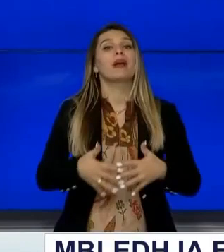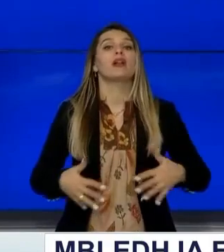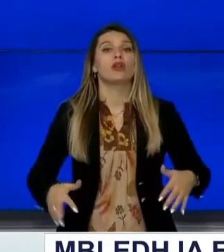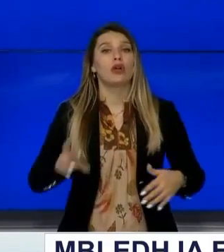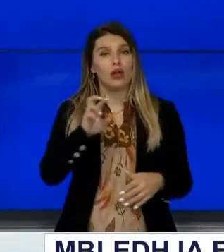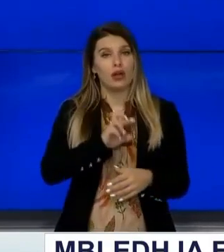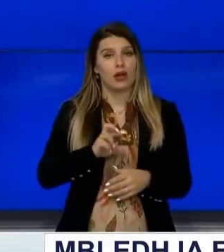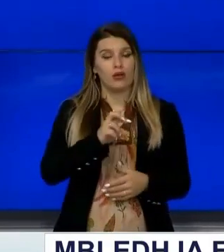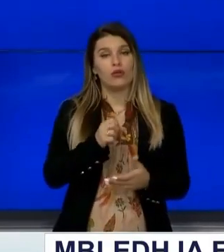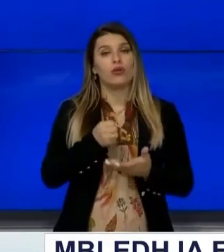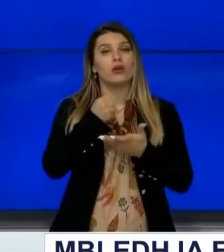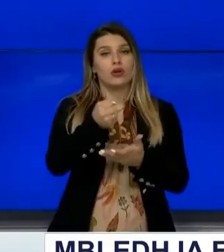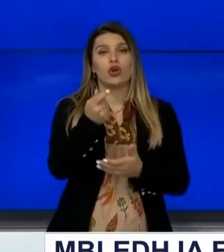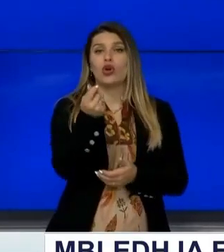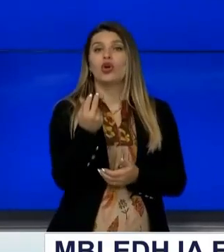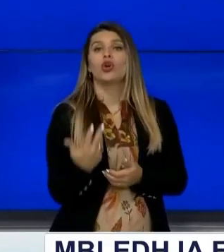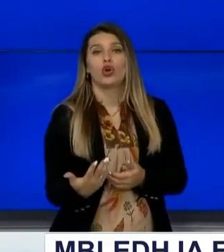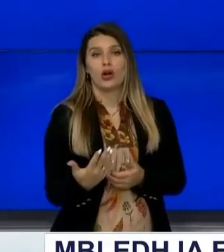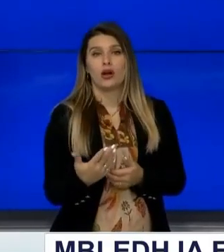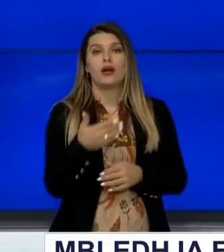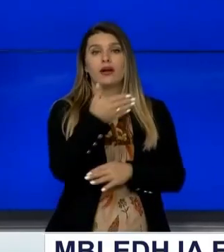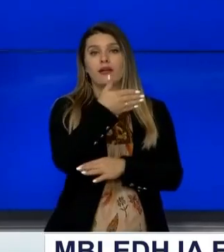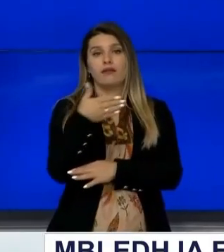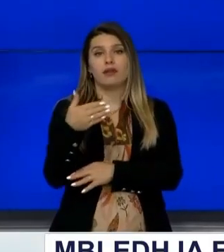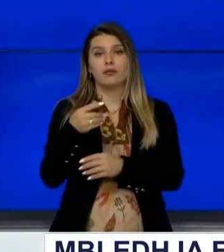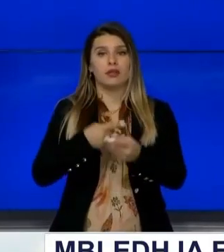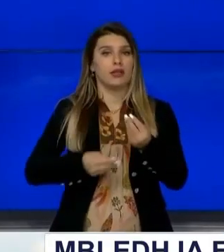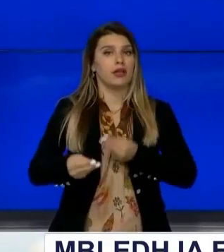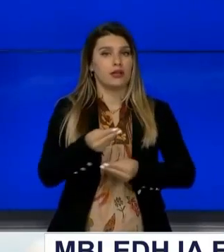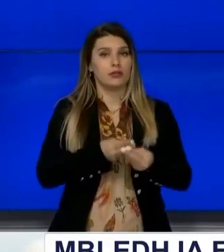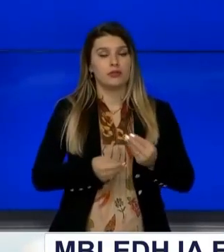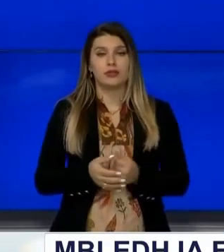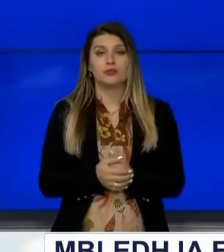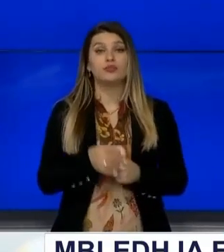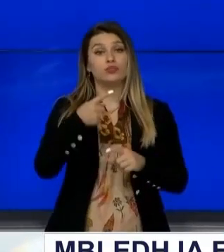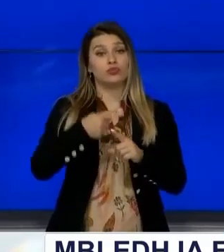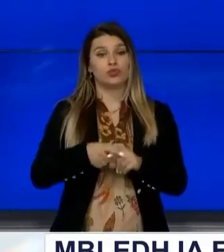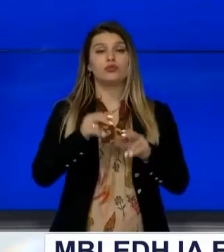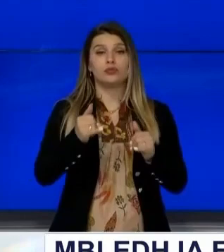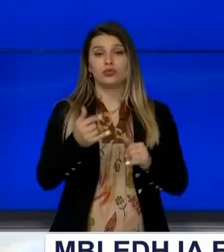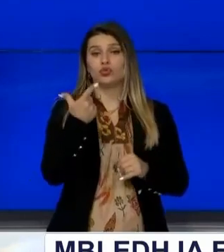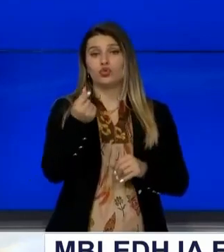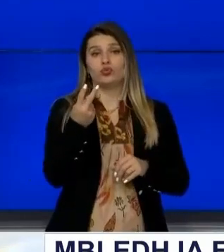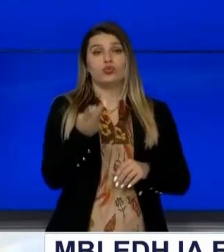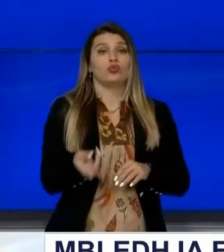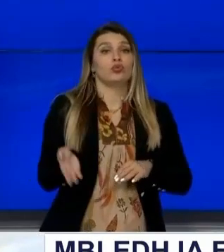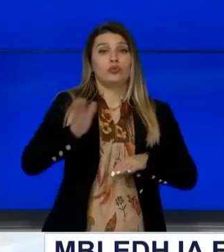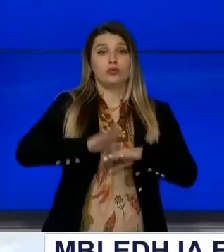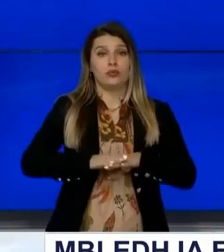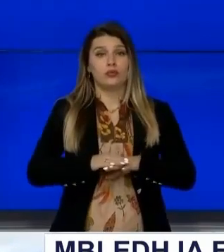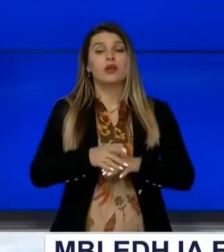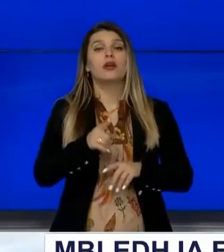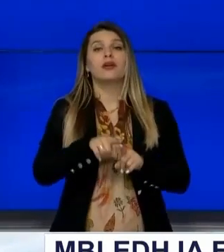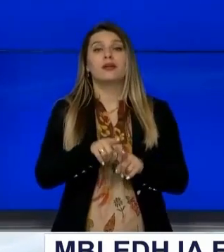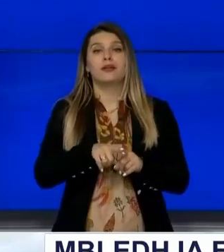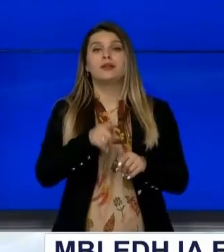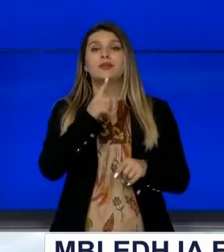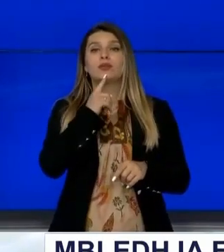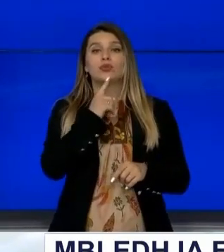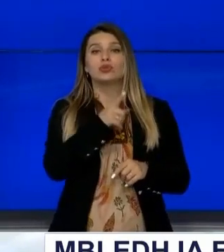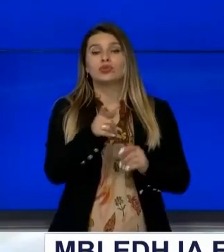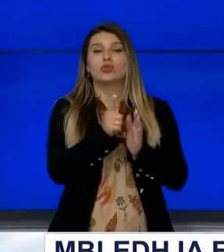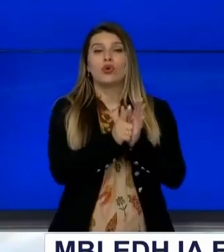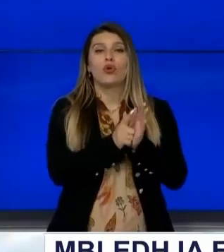subvencionimin e pagave për bizneset aktive Po ashtu janë dyfishoj arndimat sociale për të gjitha kategorit për